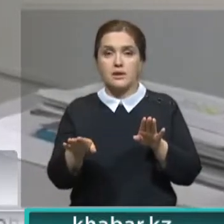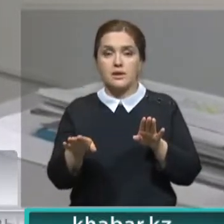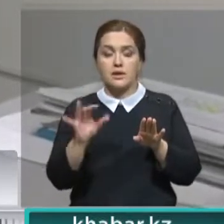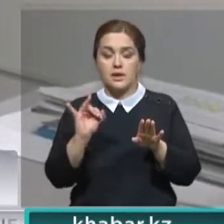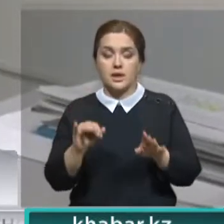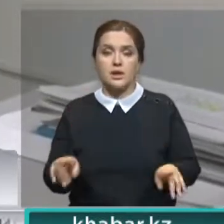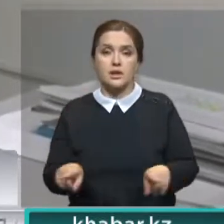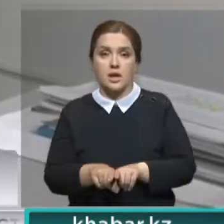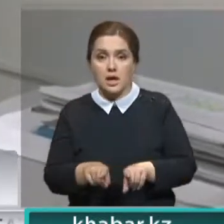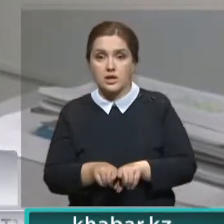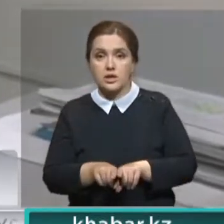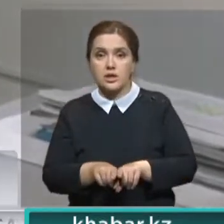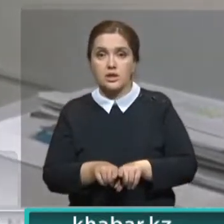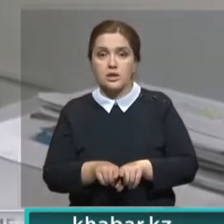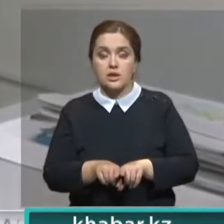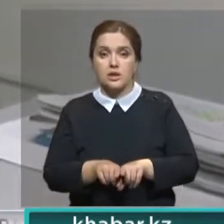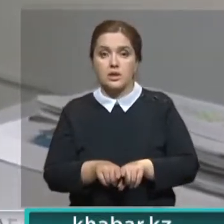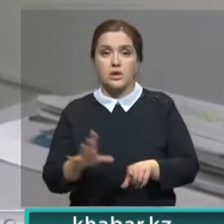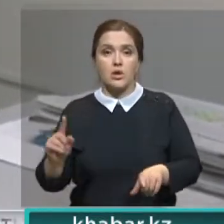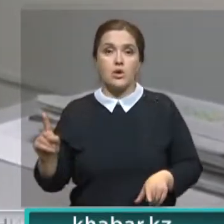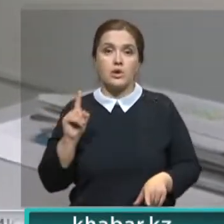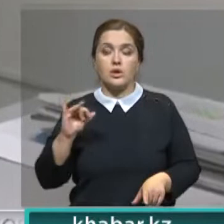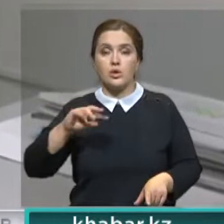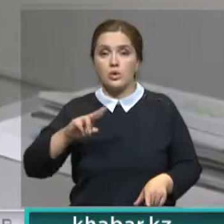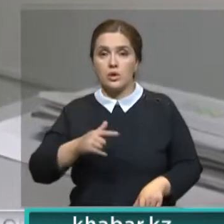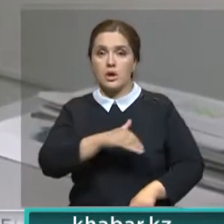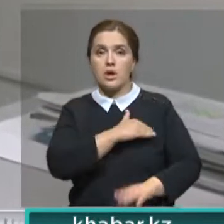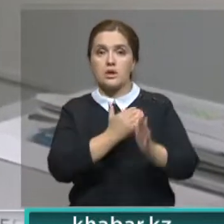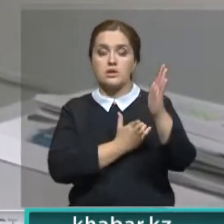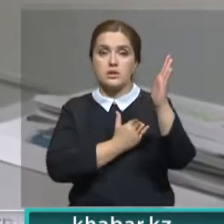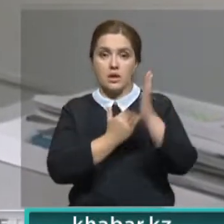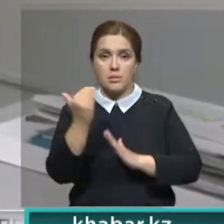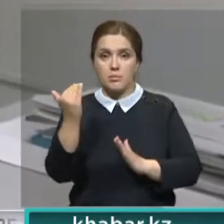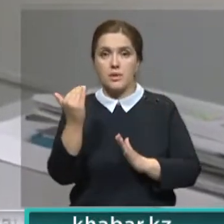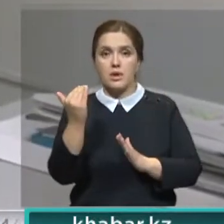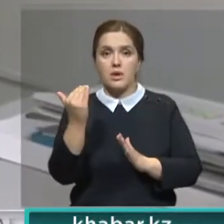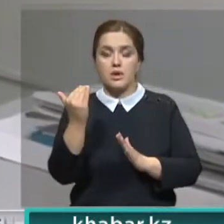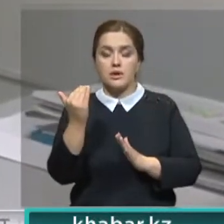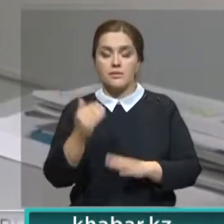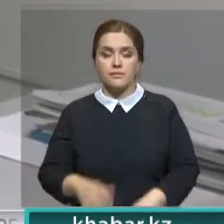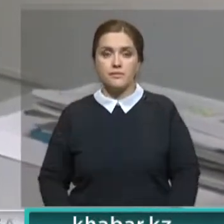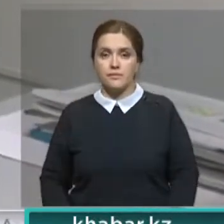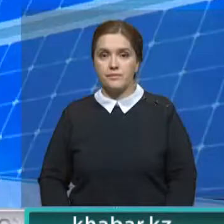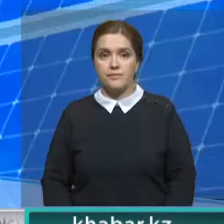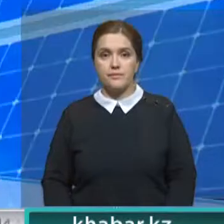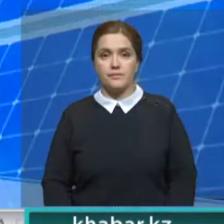И также в июле месяце мы ожидаем высокие температуры и небольшое количество осадок.